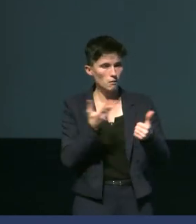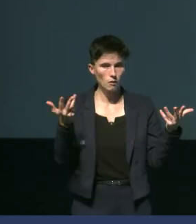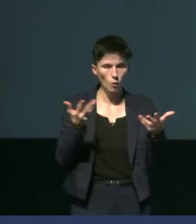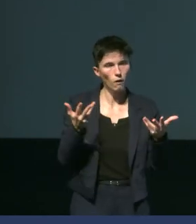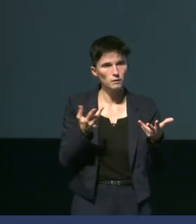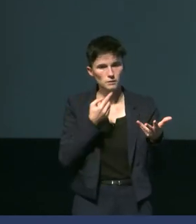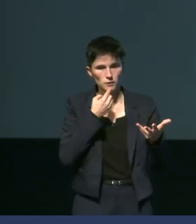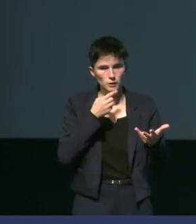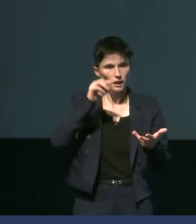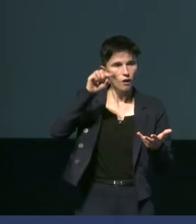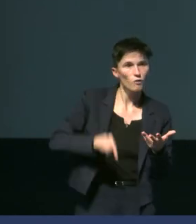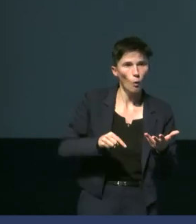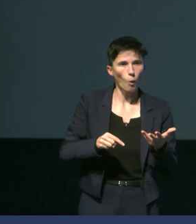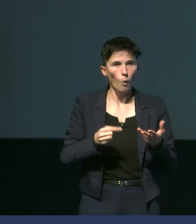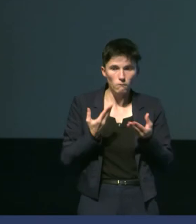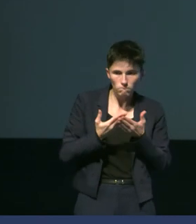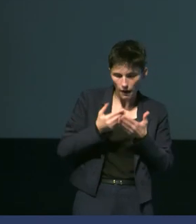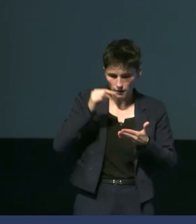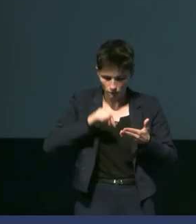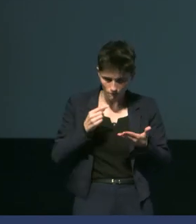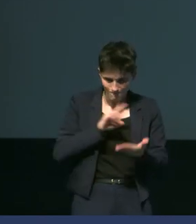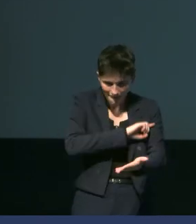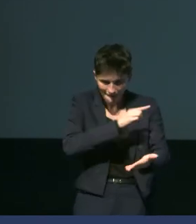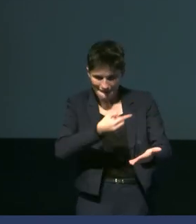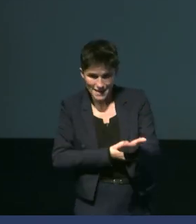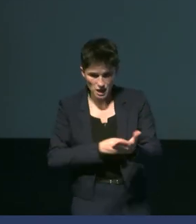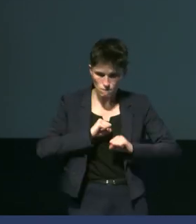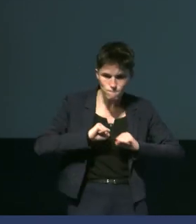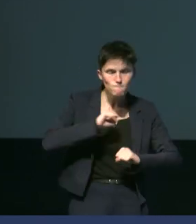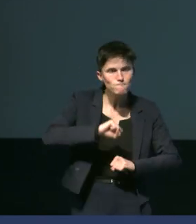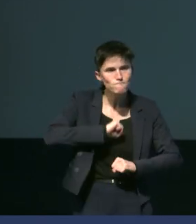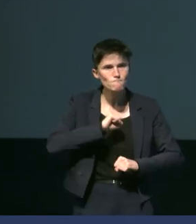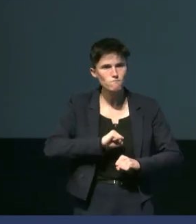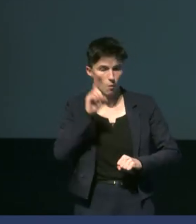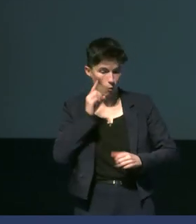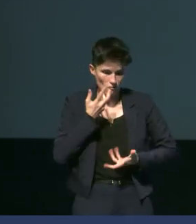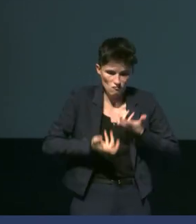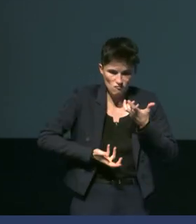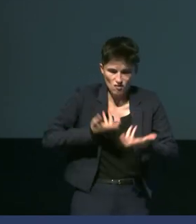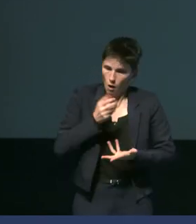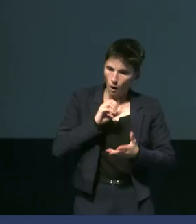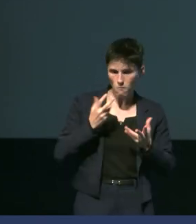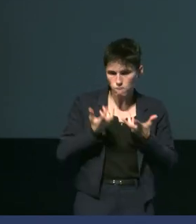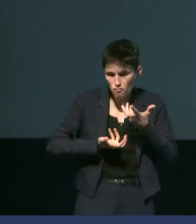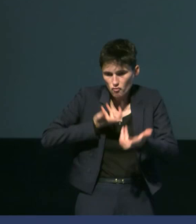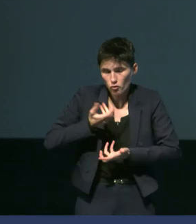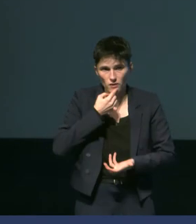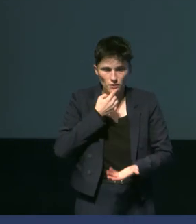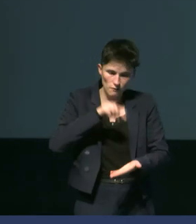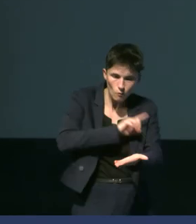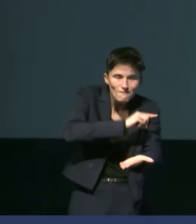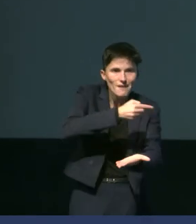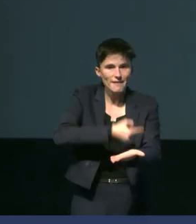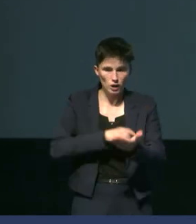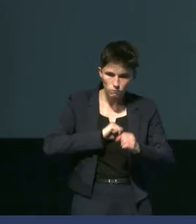les réserves lipédiques. Réaugmenter sa température interne, ça coûte de l'énergie. Produire de la chaleur, ça coûte de l'énergie. Encore une fois, pour fournir de l